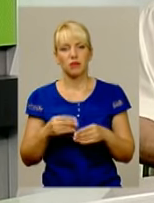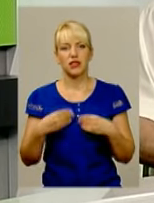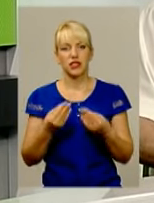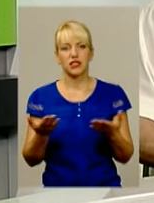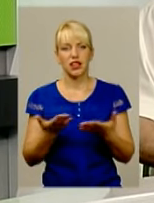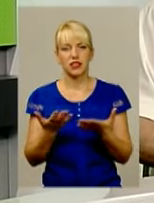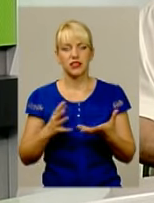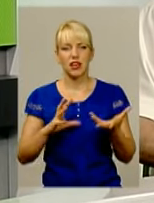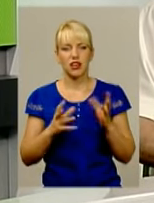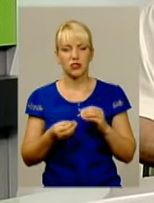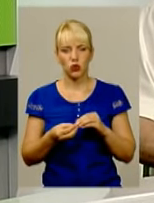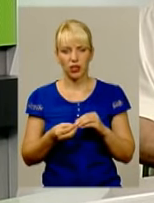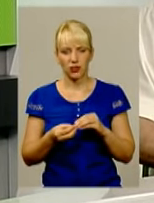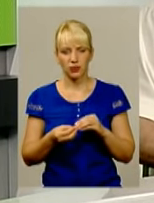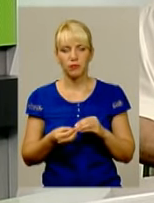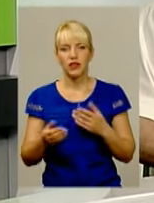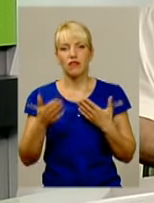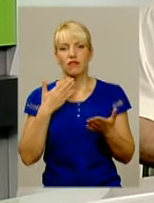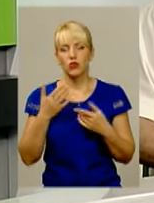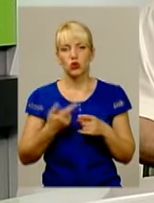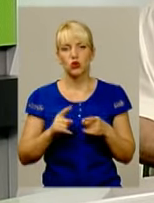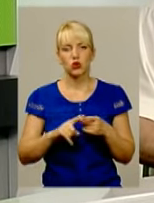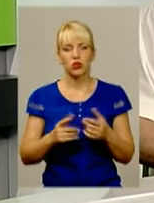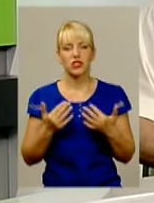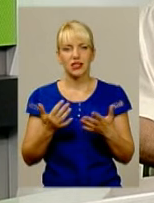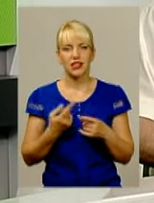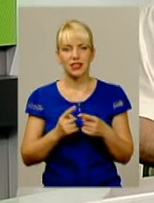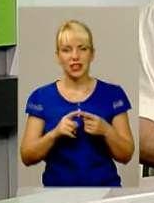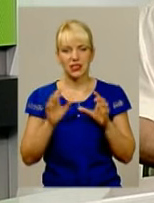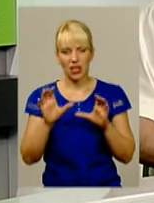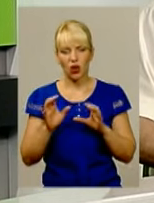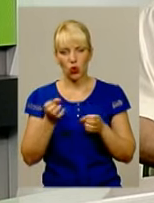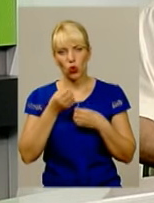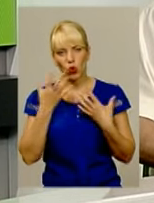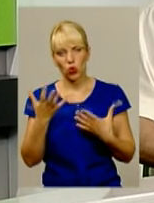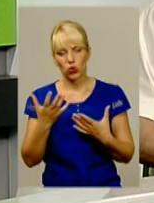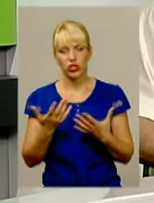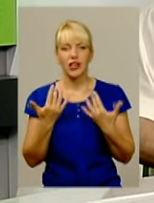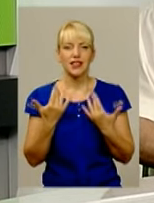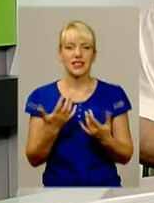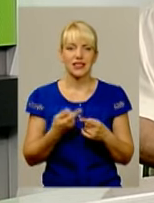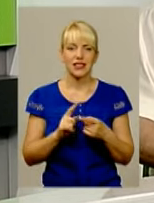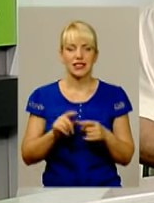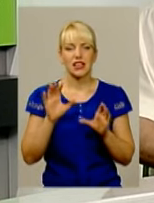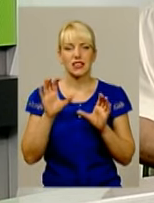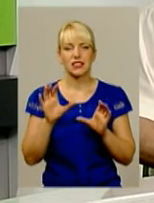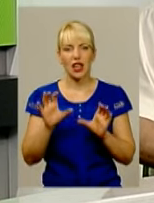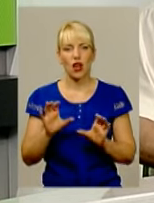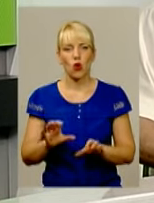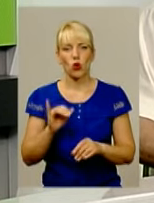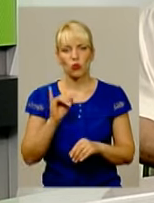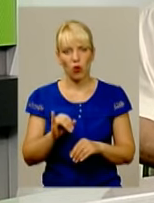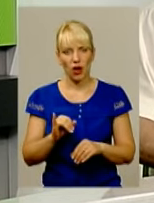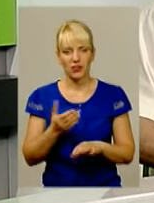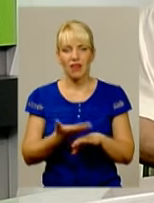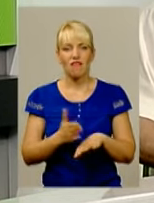результати. Ну, відносно того, наскільки цей закон хороший, наскільки він поганий, дуже важко судити, оскільки